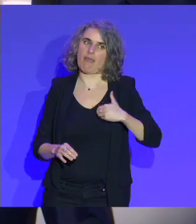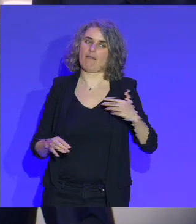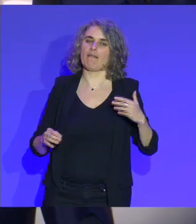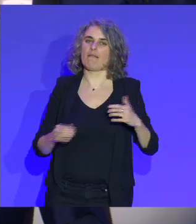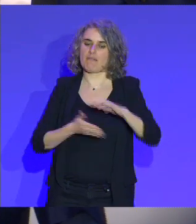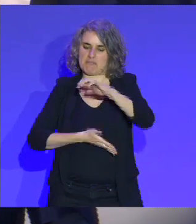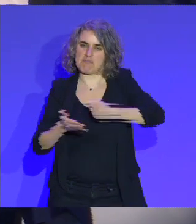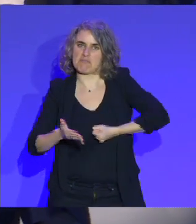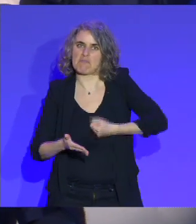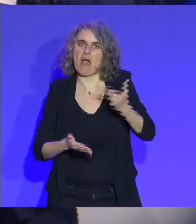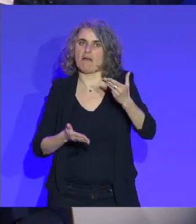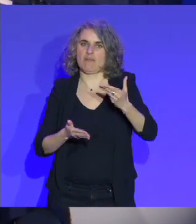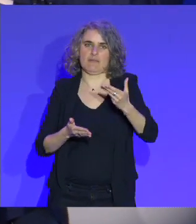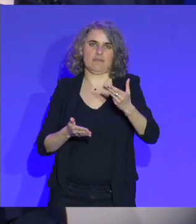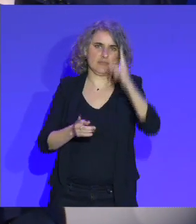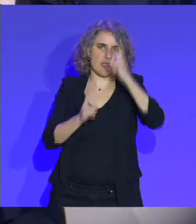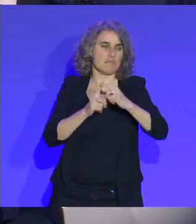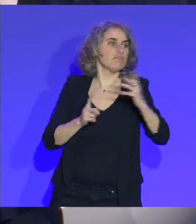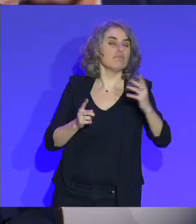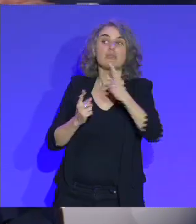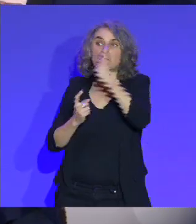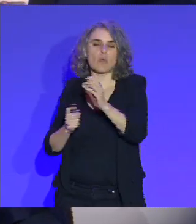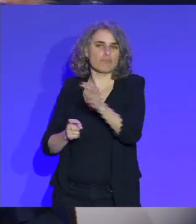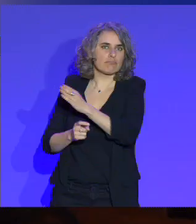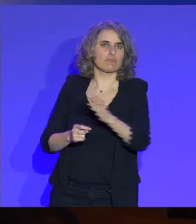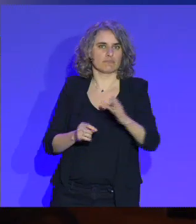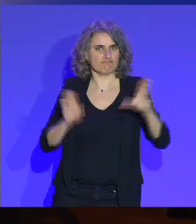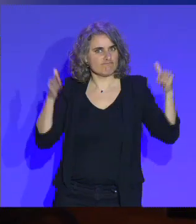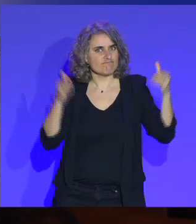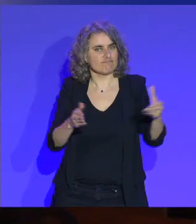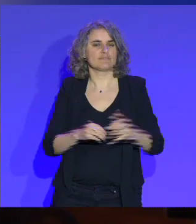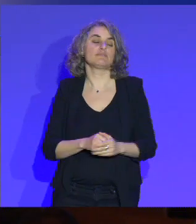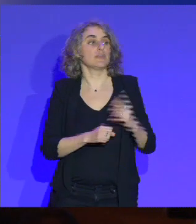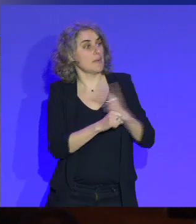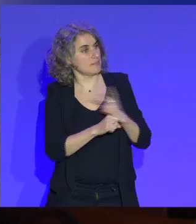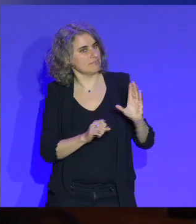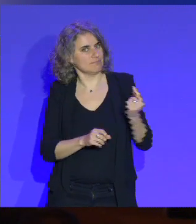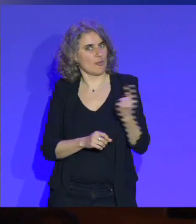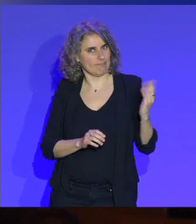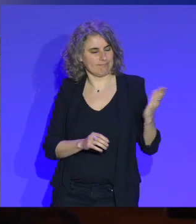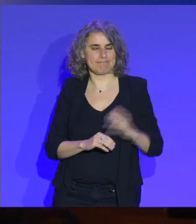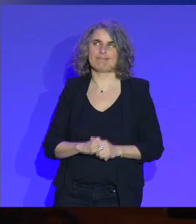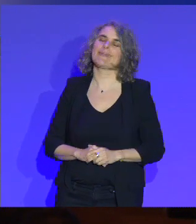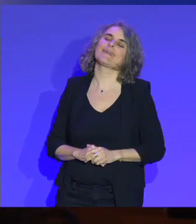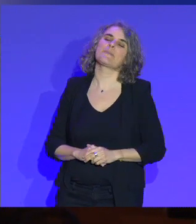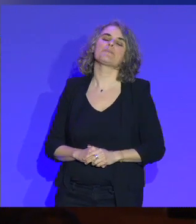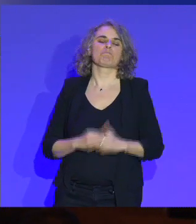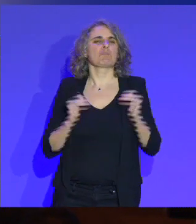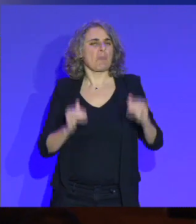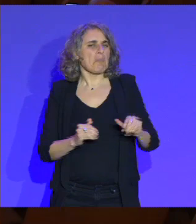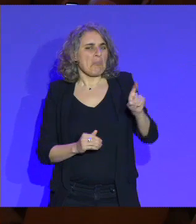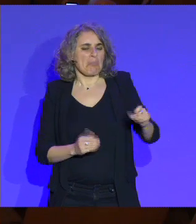intervention sur ce qui n'est pas abordé par ailleurs. Eh bien, c'est pas mal, parce que vous êtes le seul à l'avoir fait, du coup. Mais quand même, je vais vous lancer là-dessus,